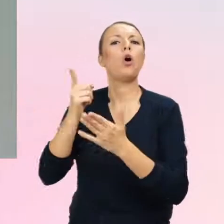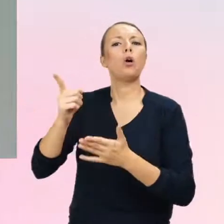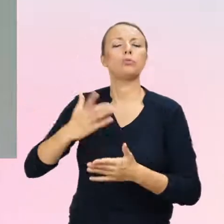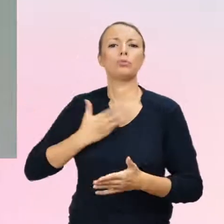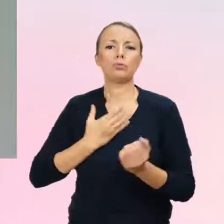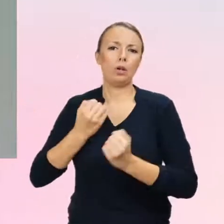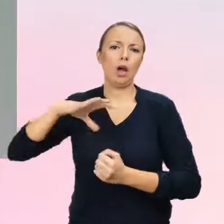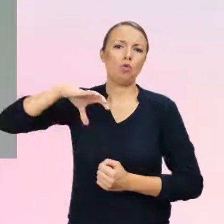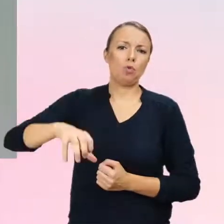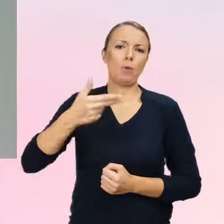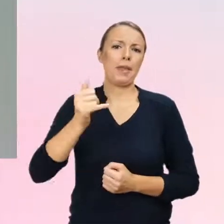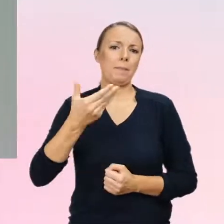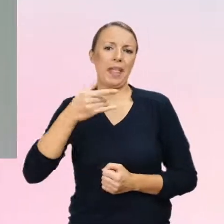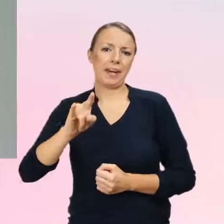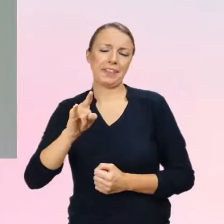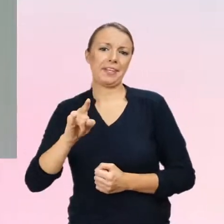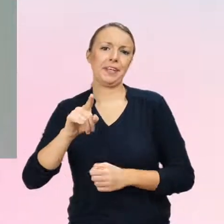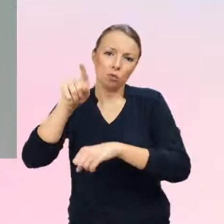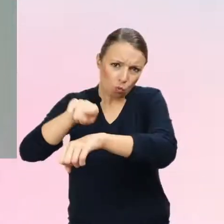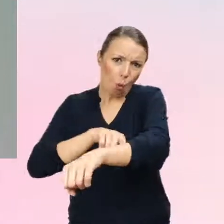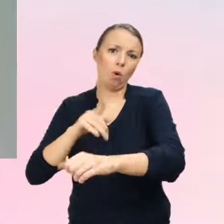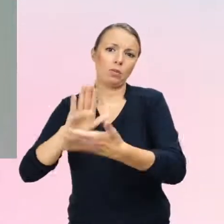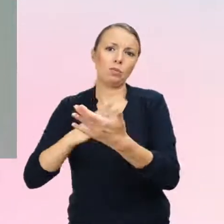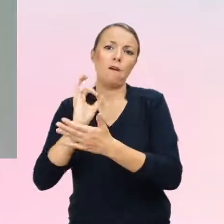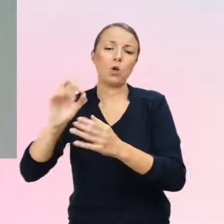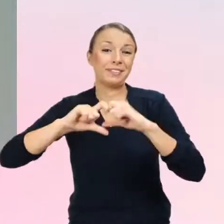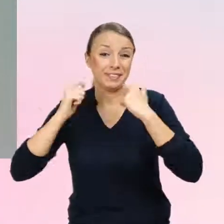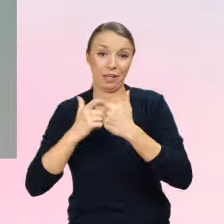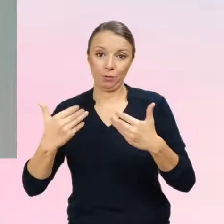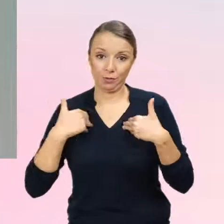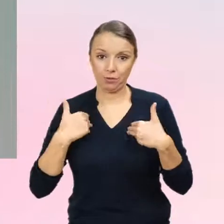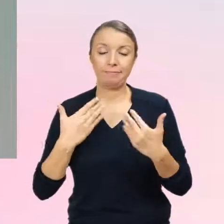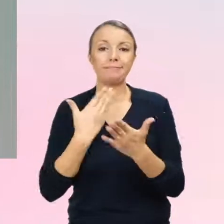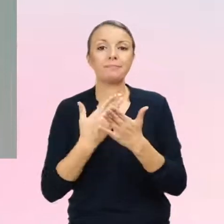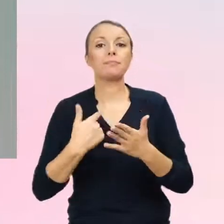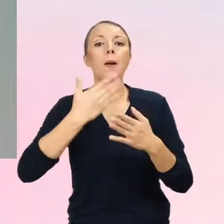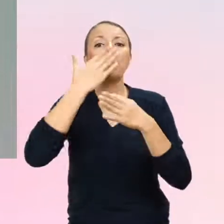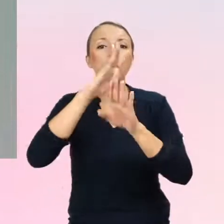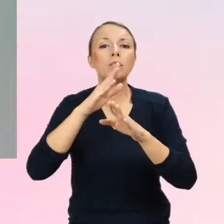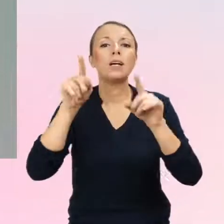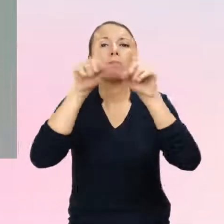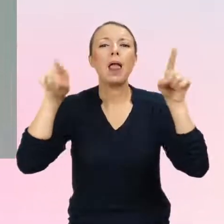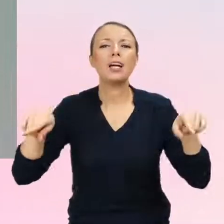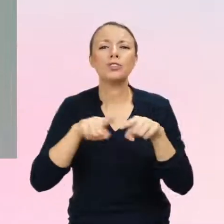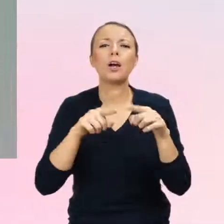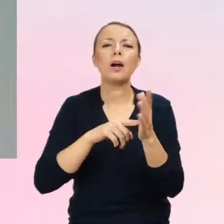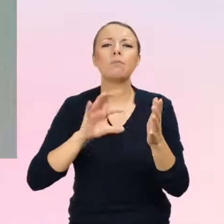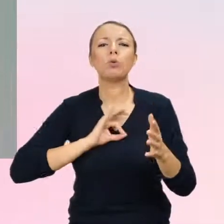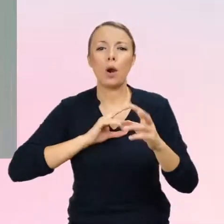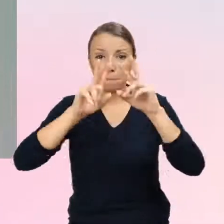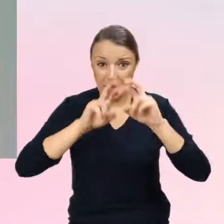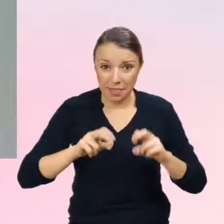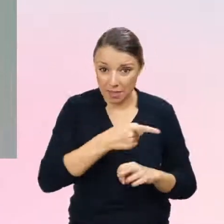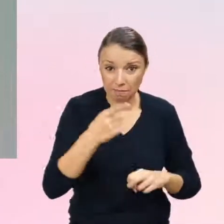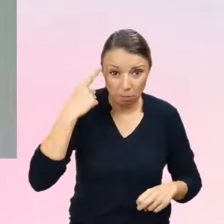życie, tak? I tak jak pokazałam na tej planszy z moim badaniem, pamiętacie